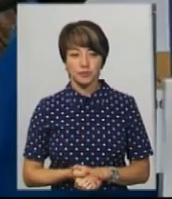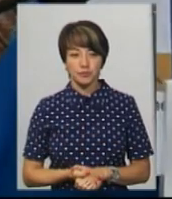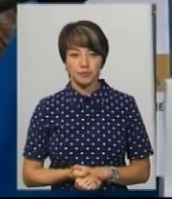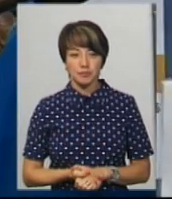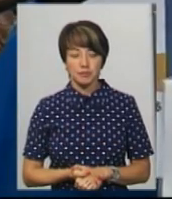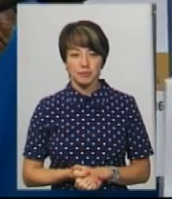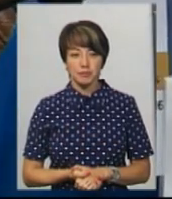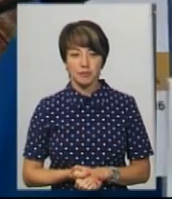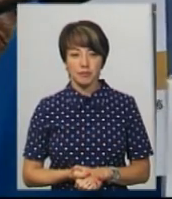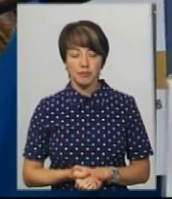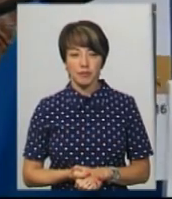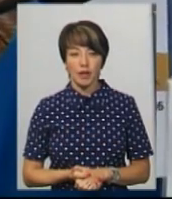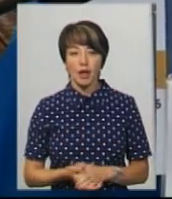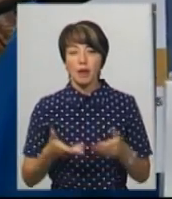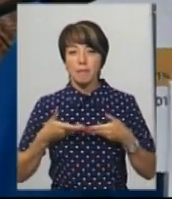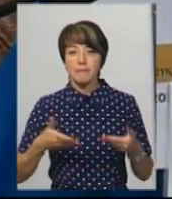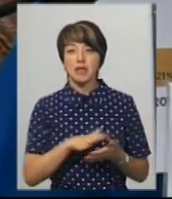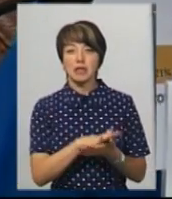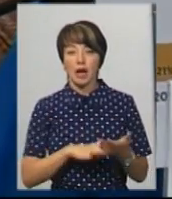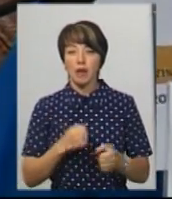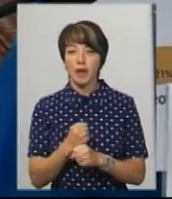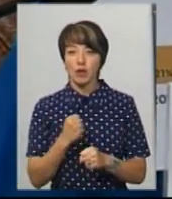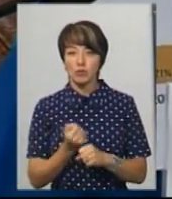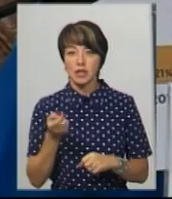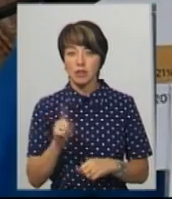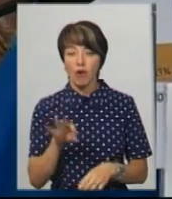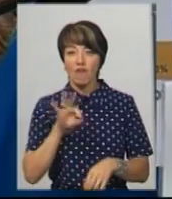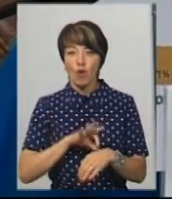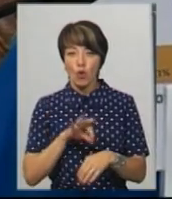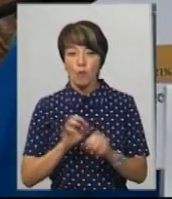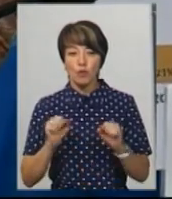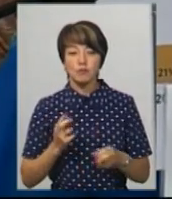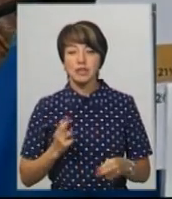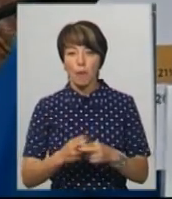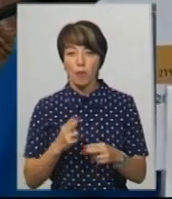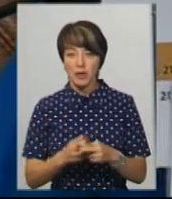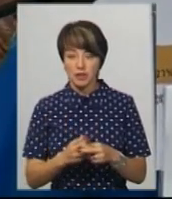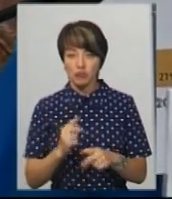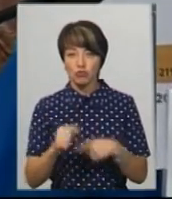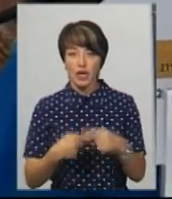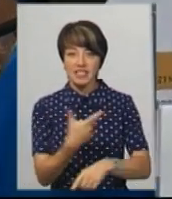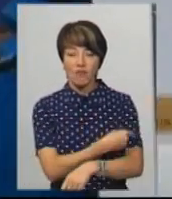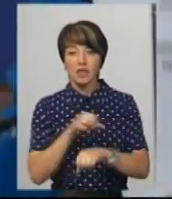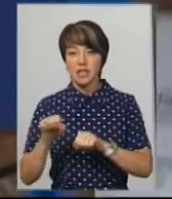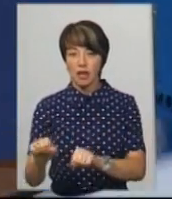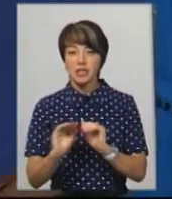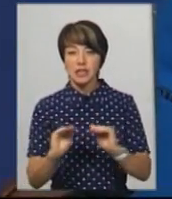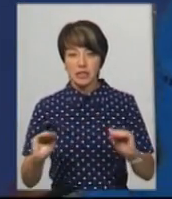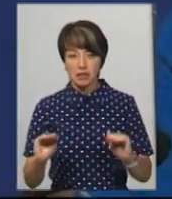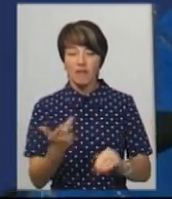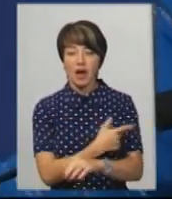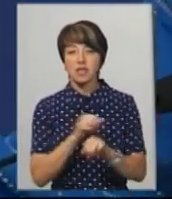Ми далі працюємо над тим, щоб ті хвороби, які ми можемо запобігти через вакцинацію, щоб діти